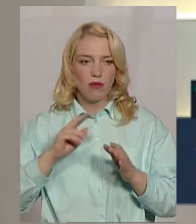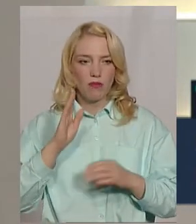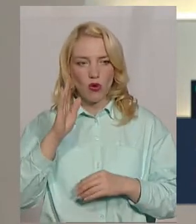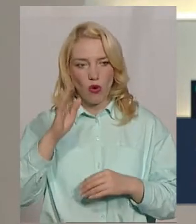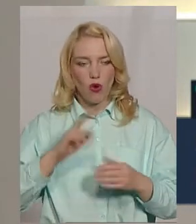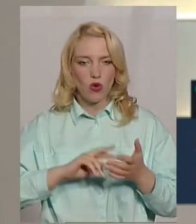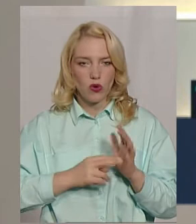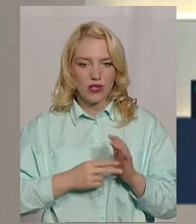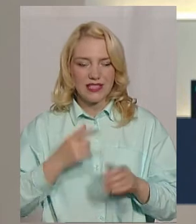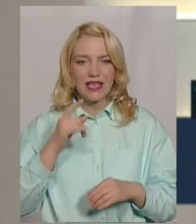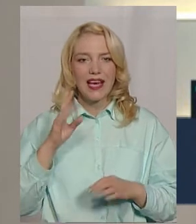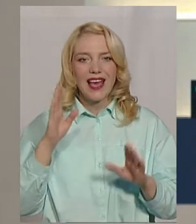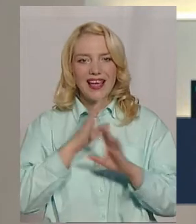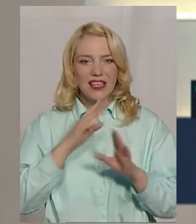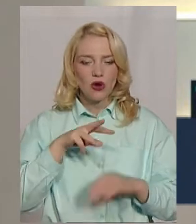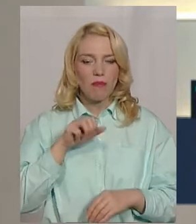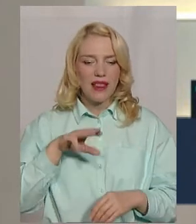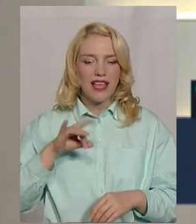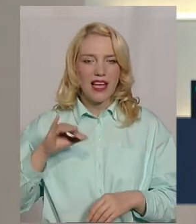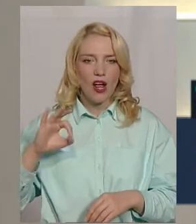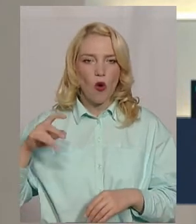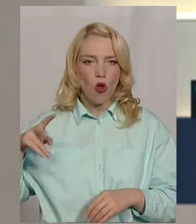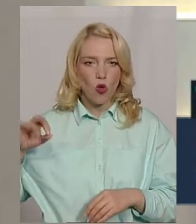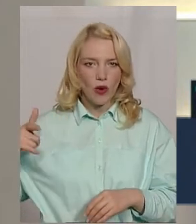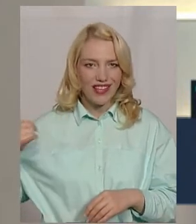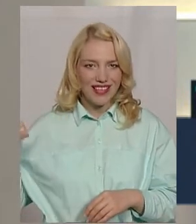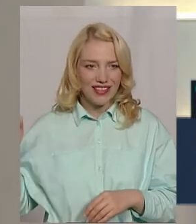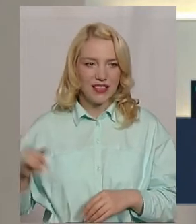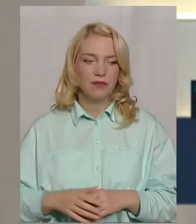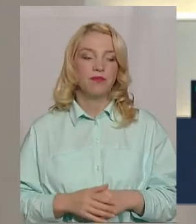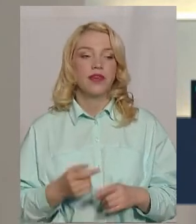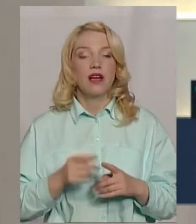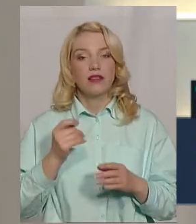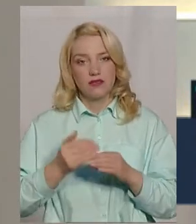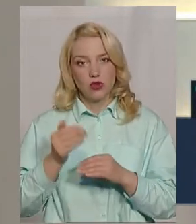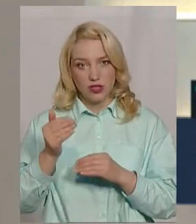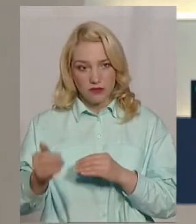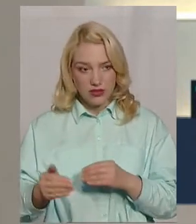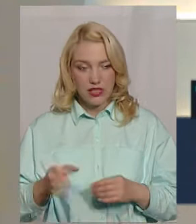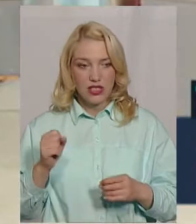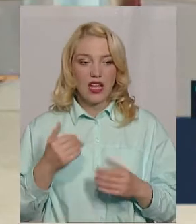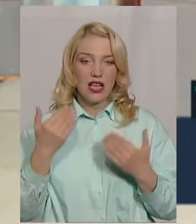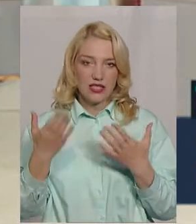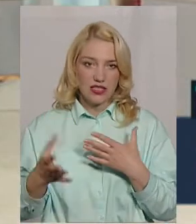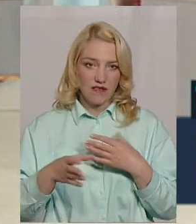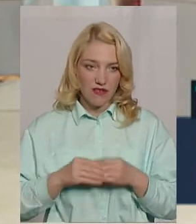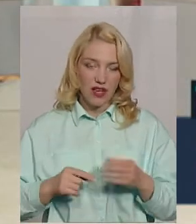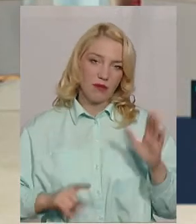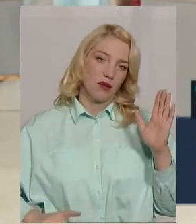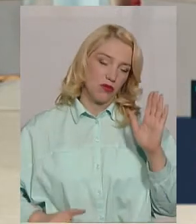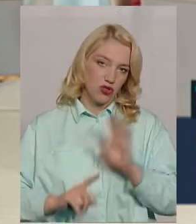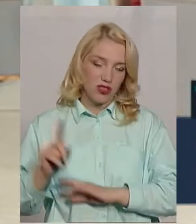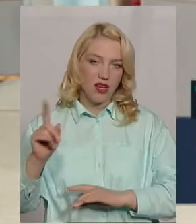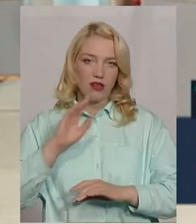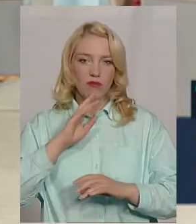центру з гідрометеорології Люсою Ковалишиною. Але то дещо згодом з вами, пані Іван, допочинаємо